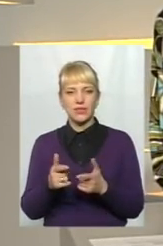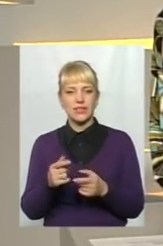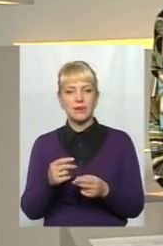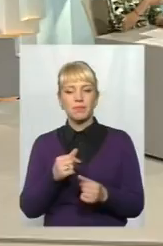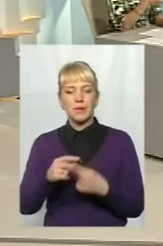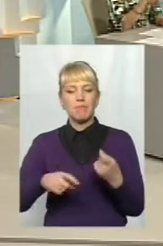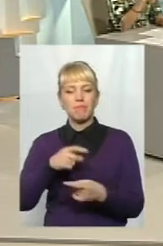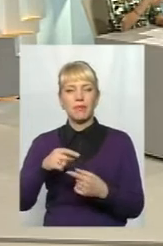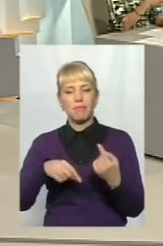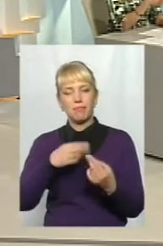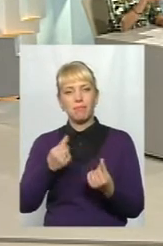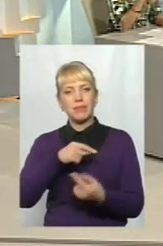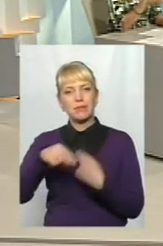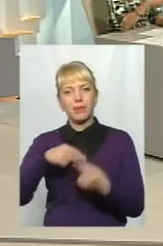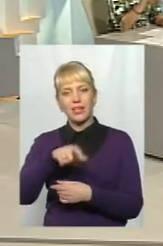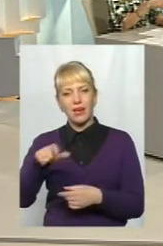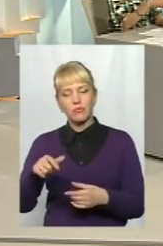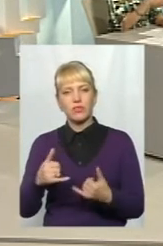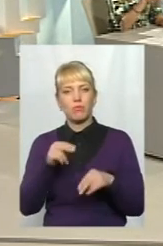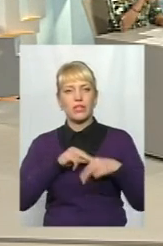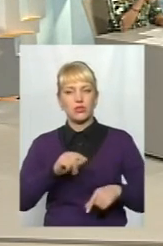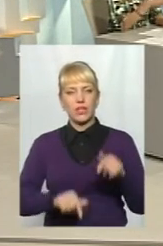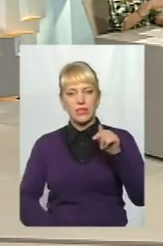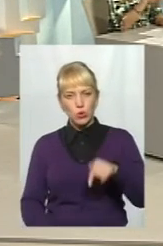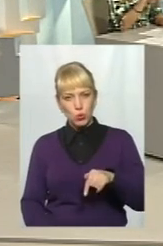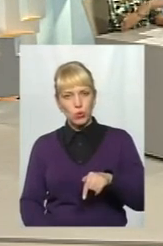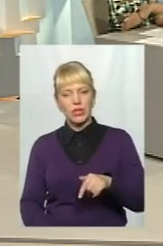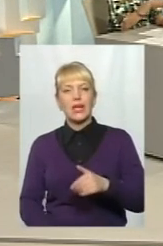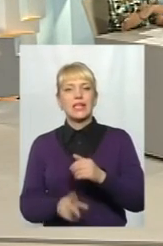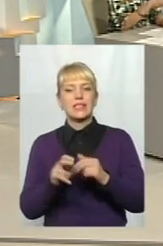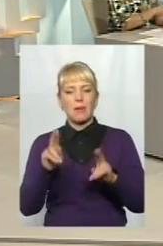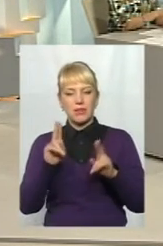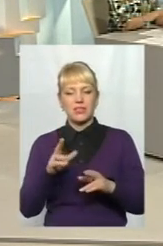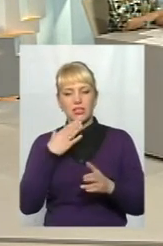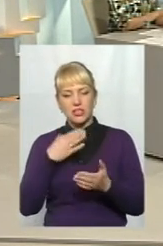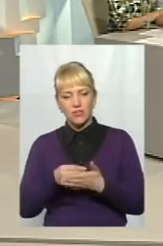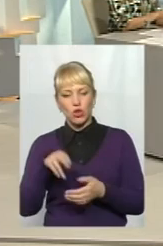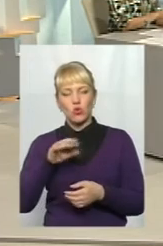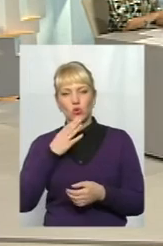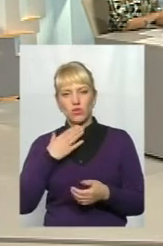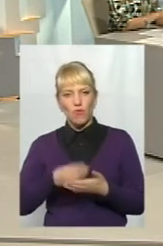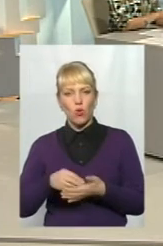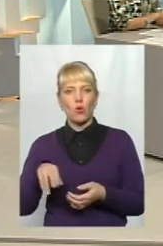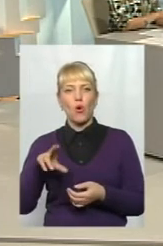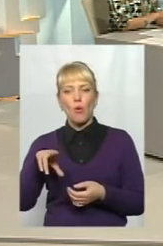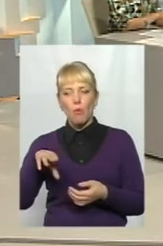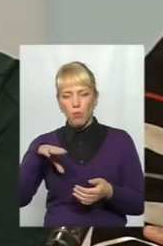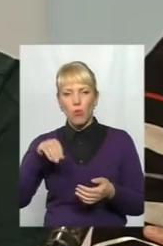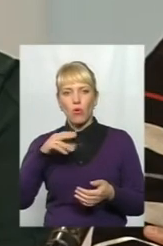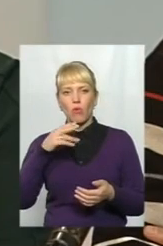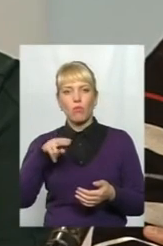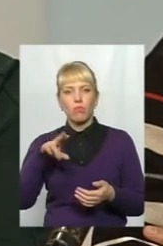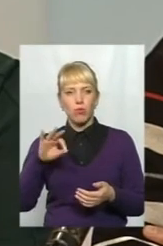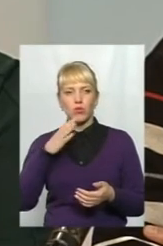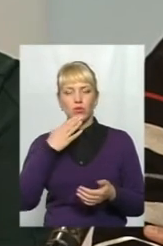наших працювати саме тут? І за принципом свій, до свого, по своє. Умови стили набагато